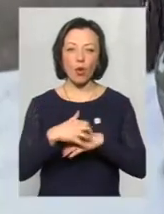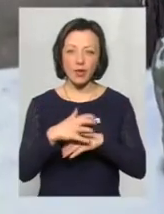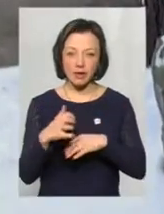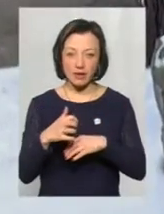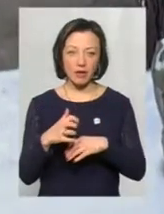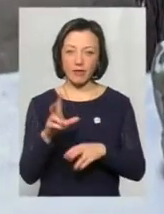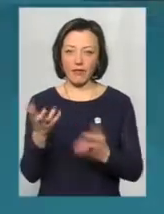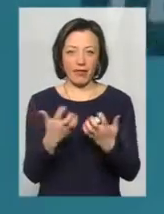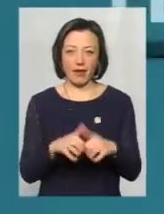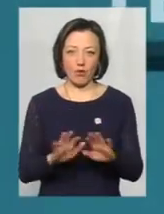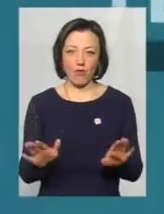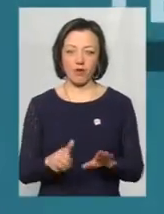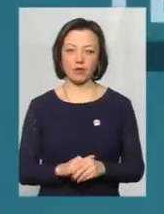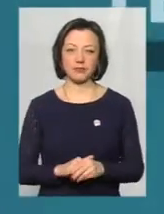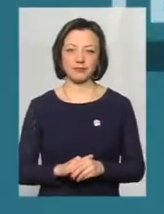комунальники не рахували.